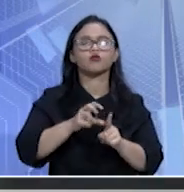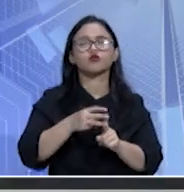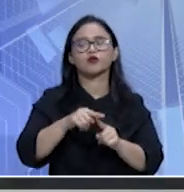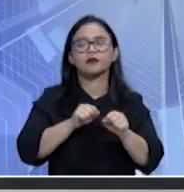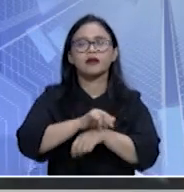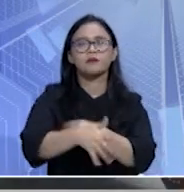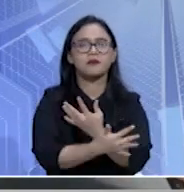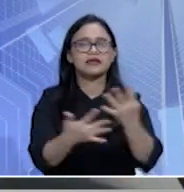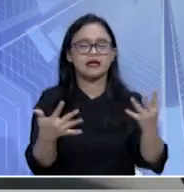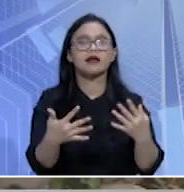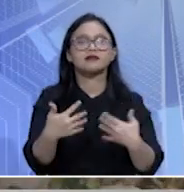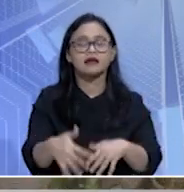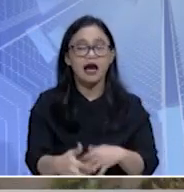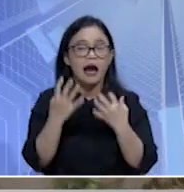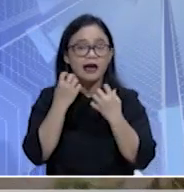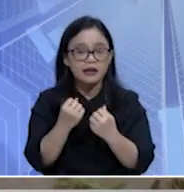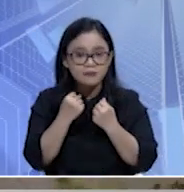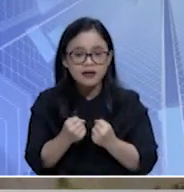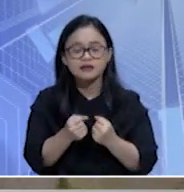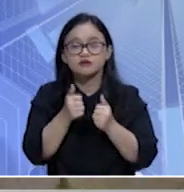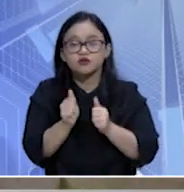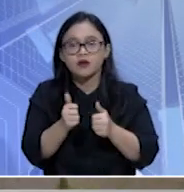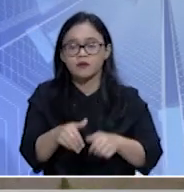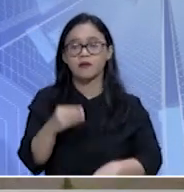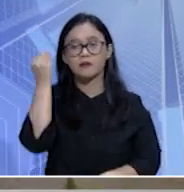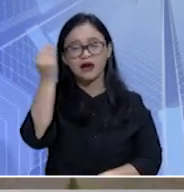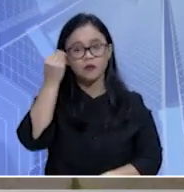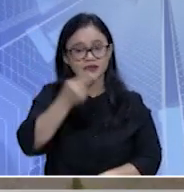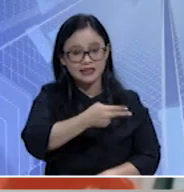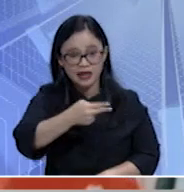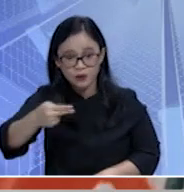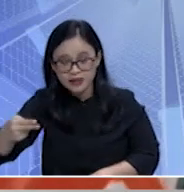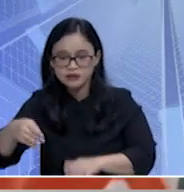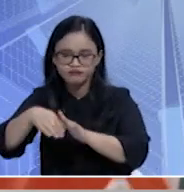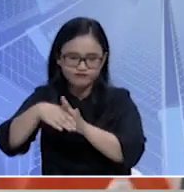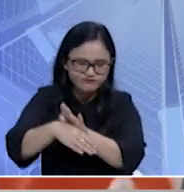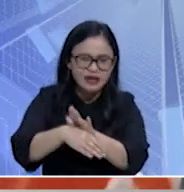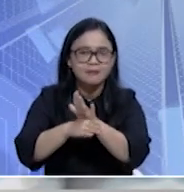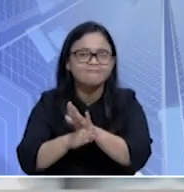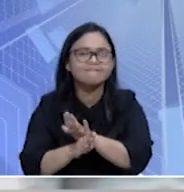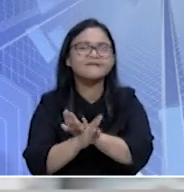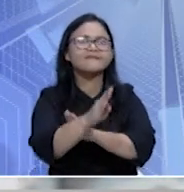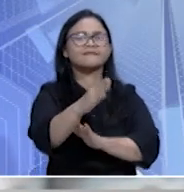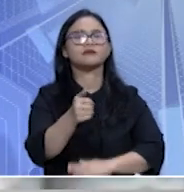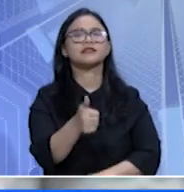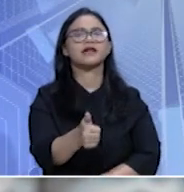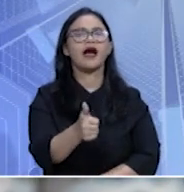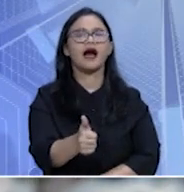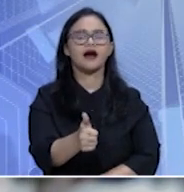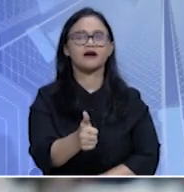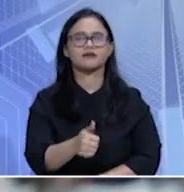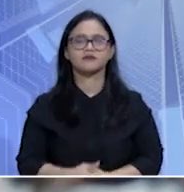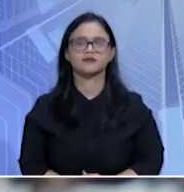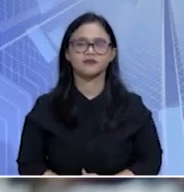Borobudur Trail of Civilization diharapkan dapat mendongkrak pariwisata Indonesia yang kini mulai bangkit dari pandemi COVID-19. Dari